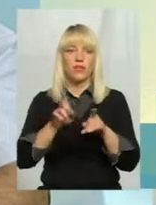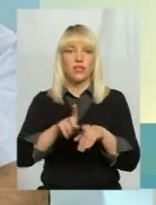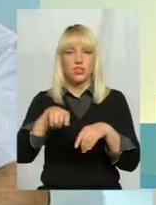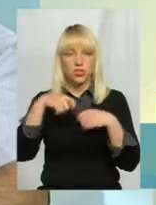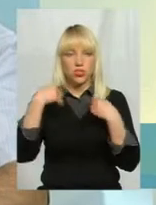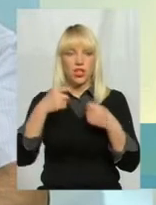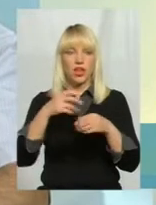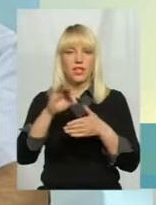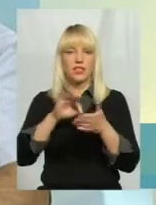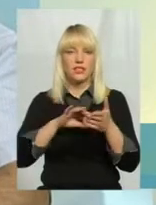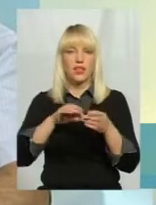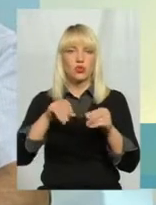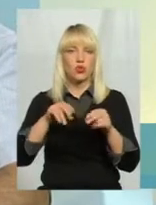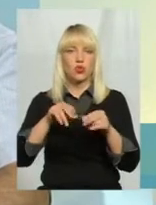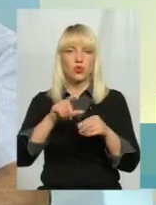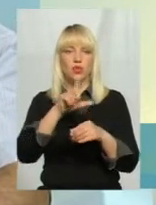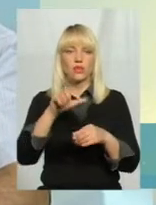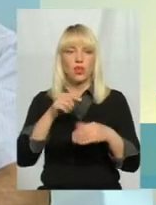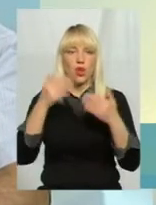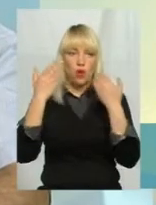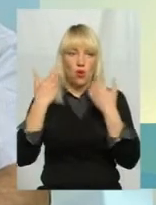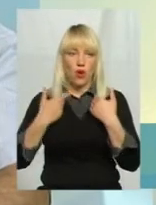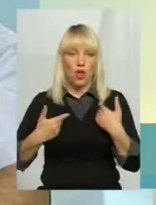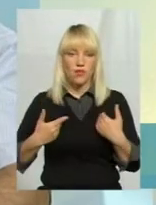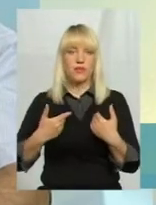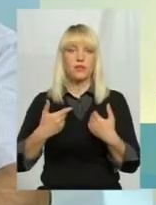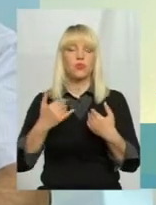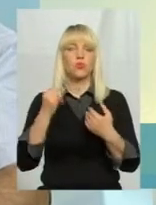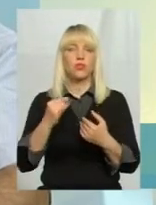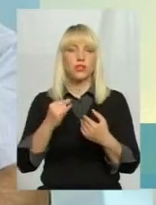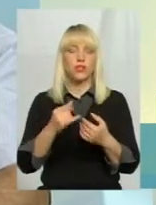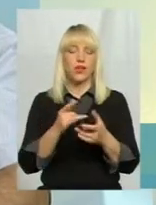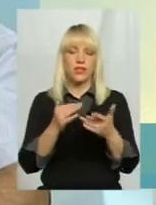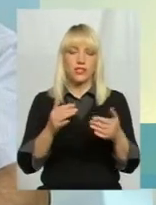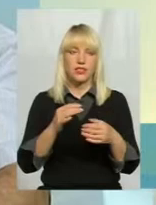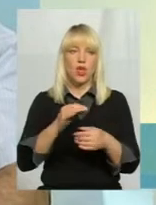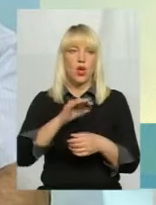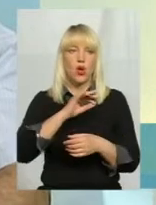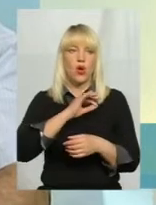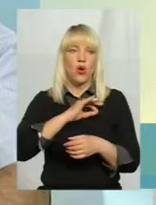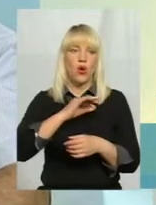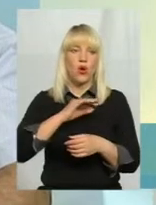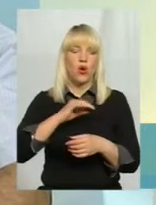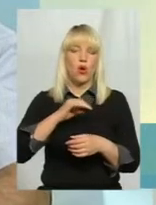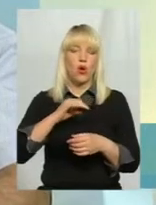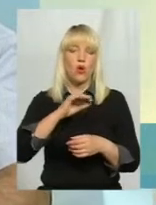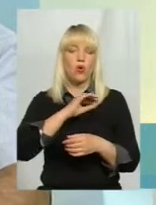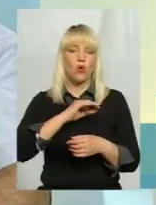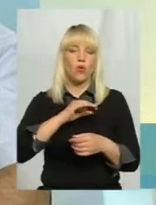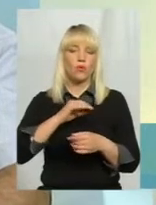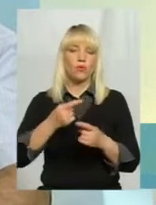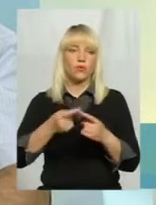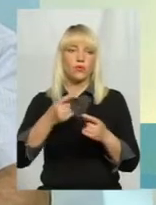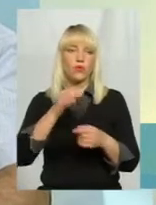зразу в солі з організму, і різні корисні речовини виганяє. Але це таке лірика.